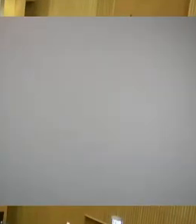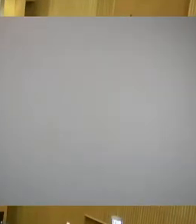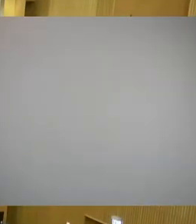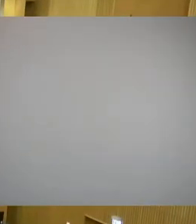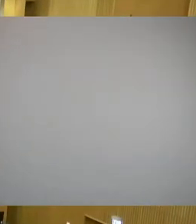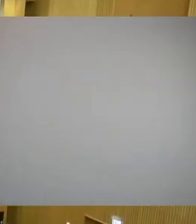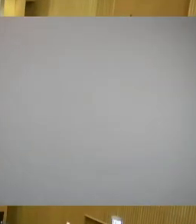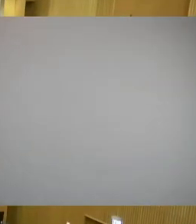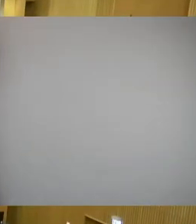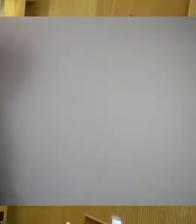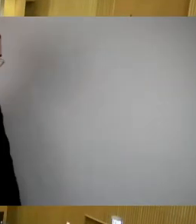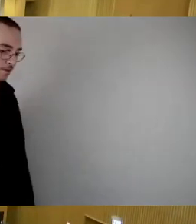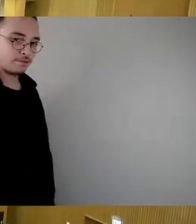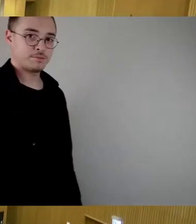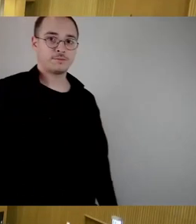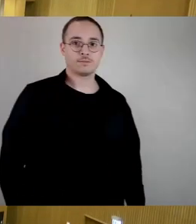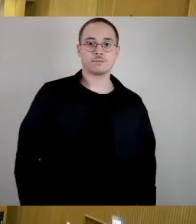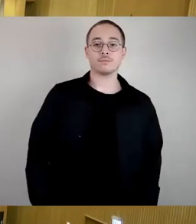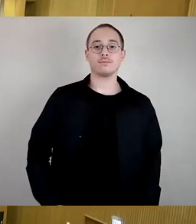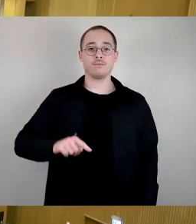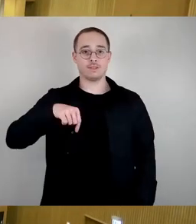Als Nächster ist die FDP-Fraktion Herr Fischer.